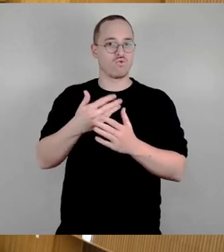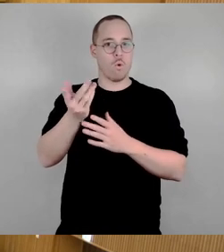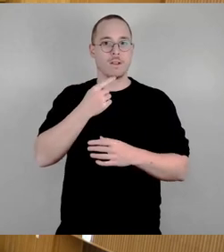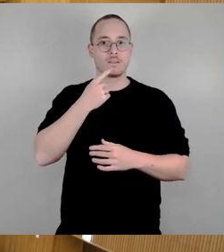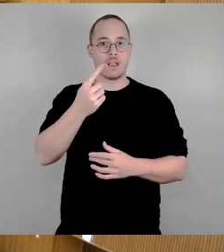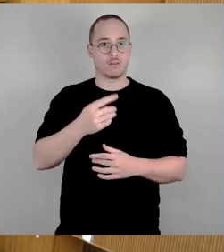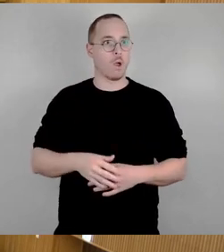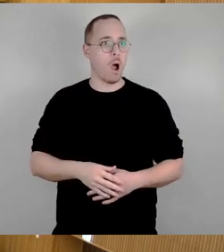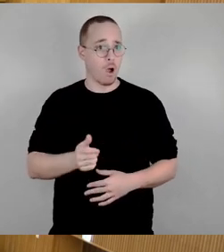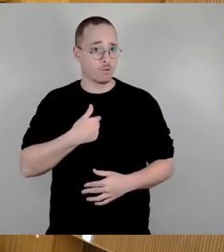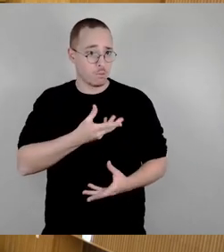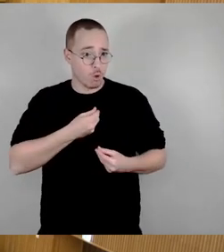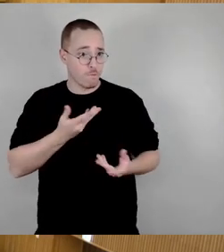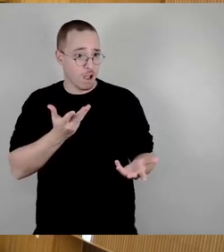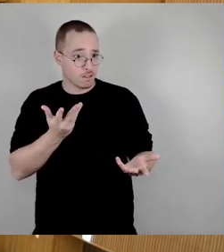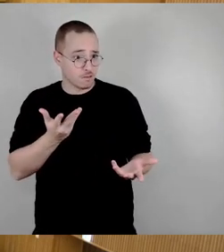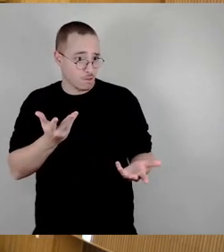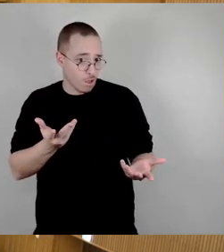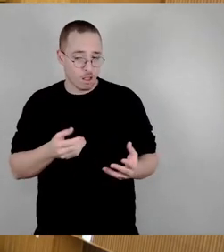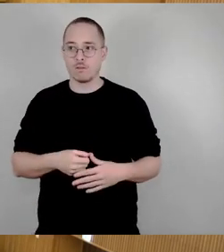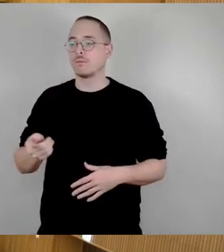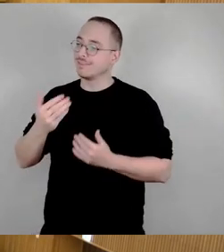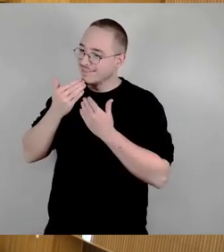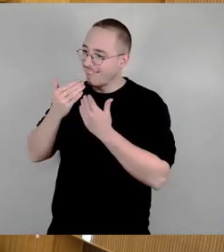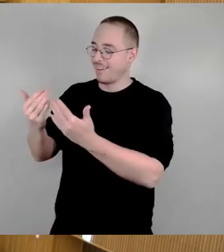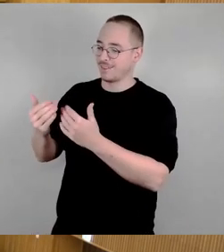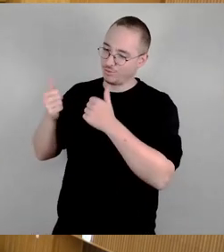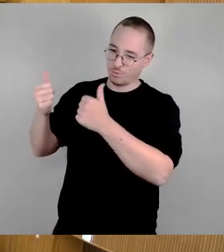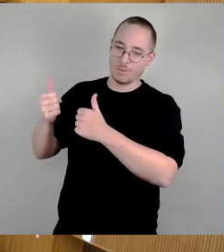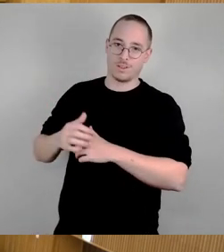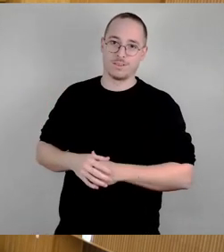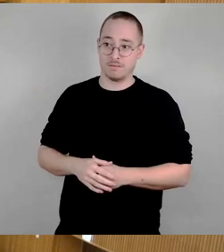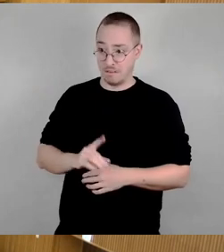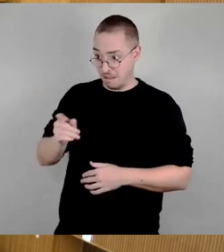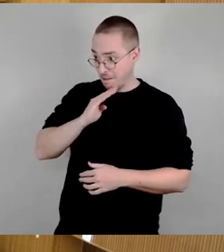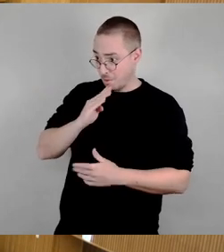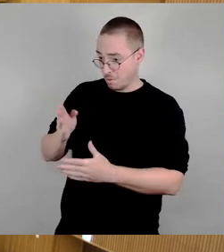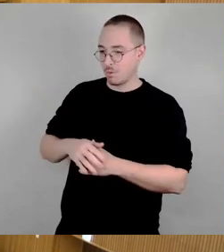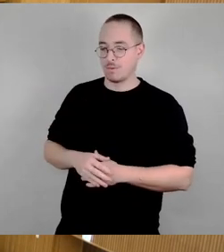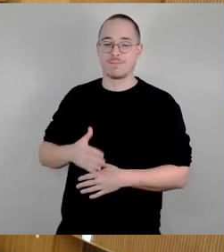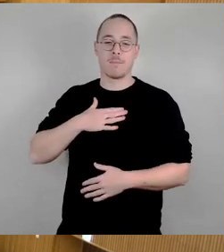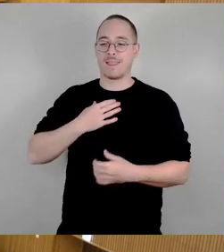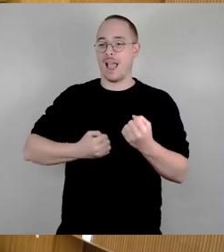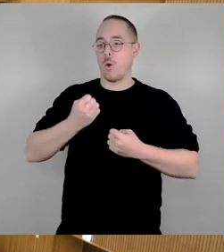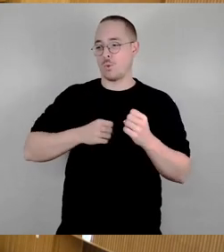Dank. Einen ganz, ganz großen. reicht doch nie. Ich nehme dich mal wieder in meinem tollen Auto mit zu dir nach Hause.